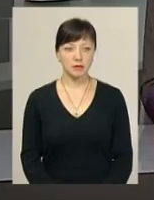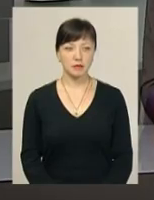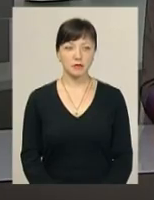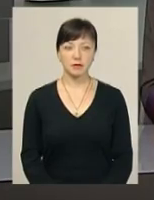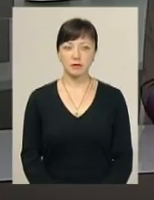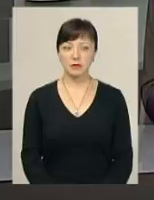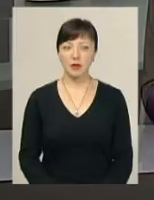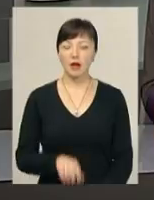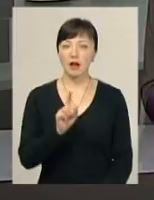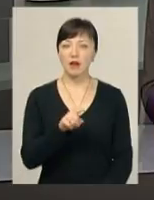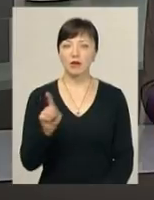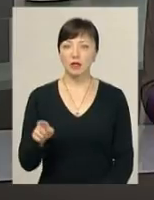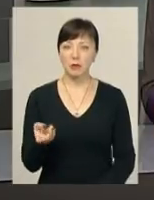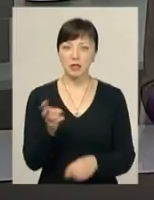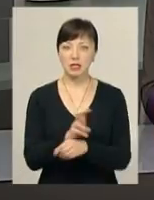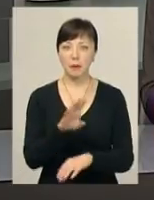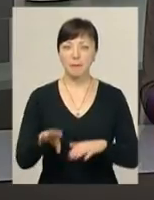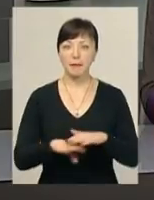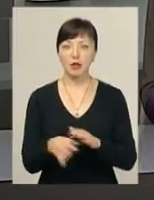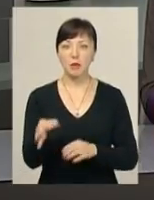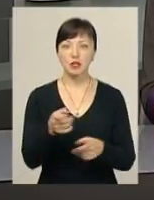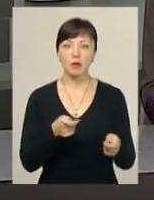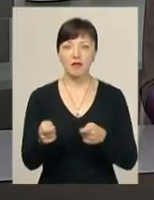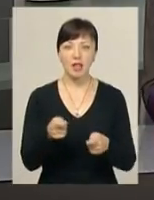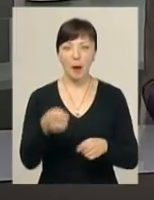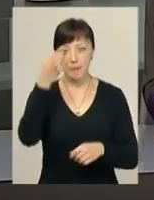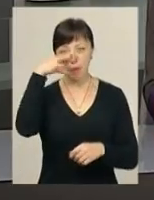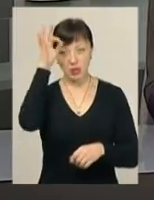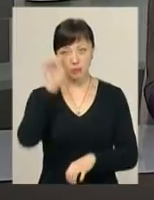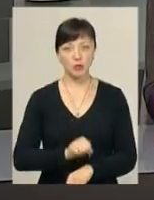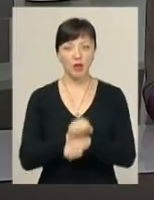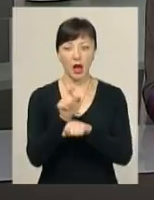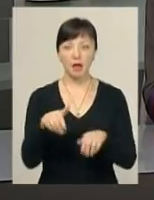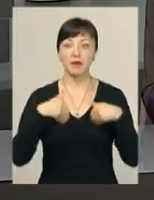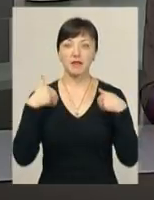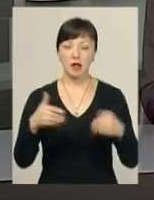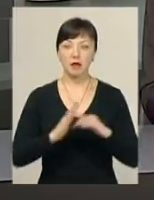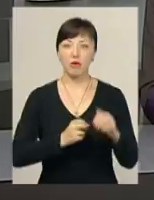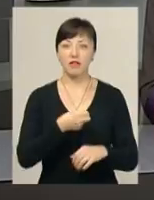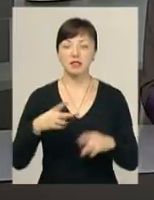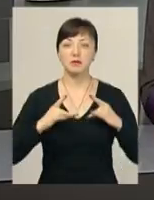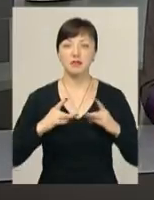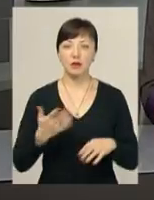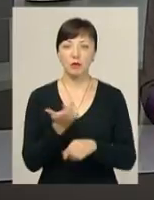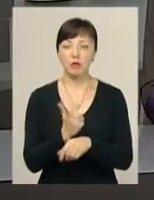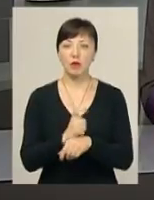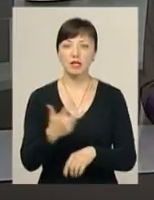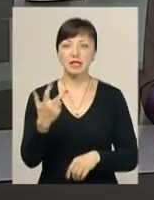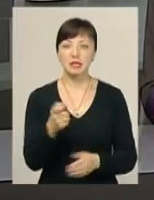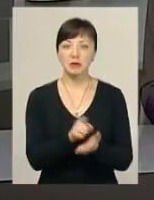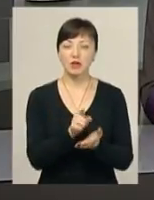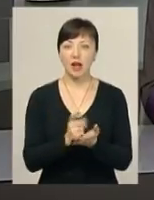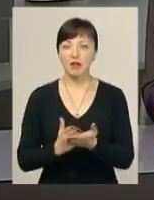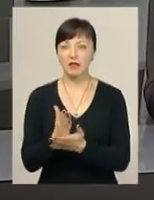Вони прийшли під обласне управління поліції протестувати, а їх привітали із професійним святом. Понад три сотні пенсіонерів та